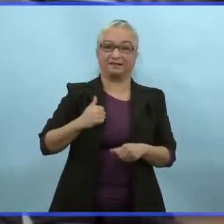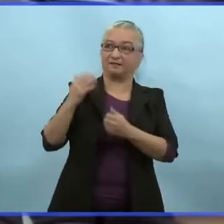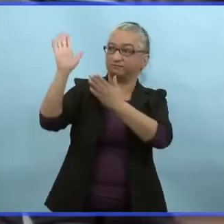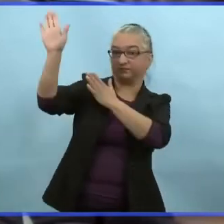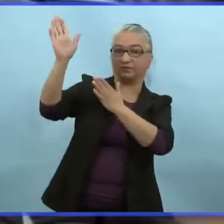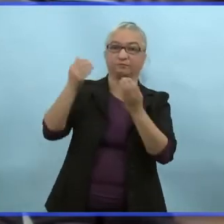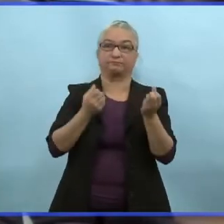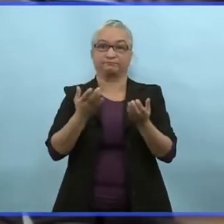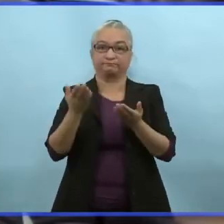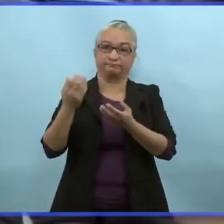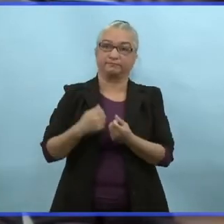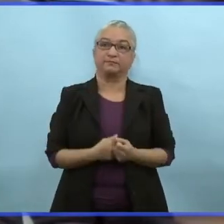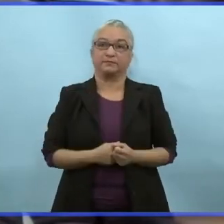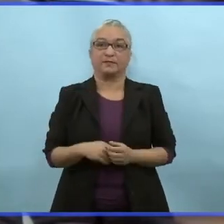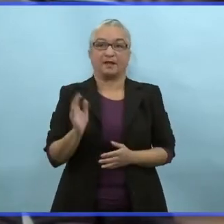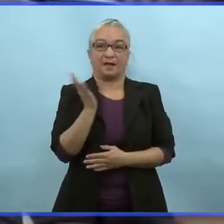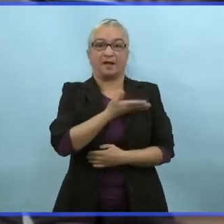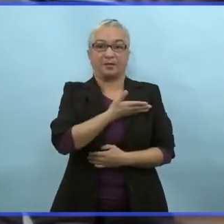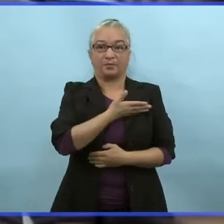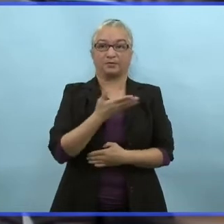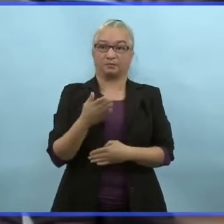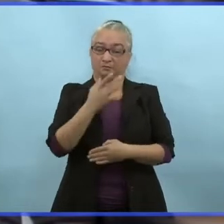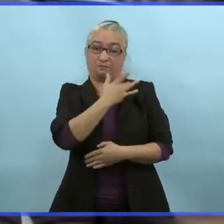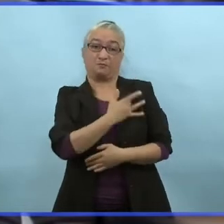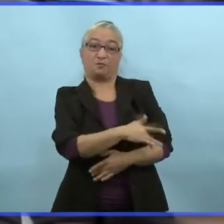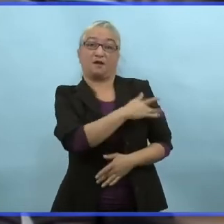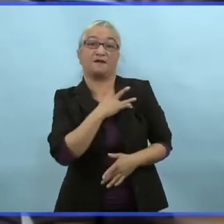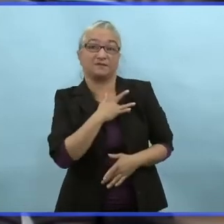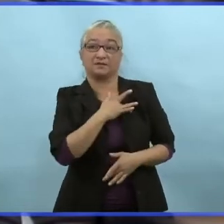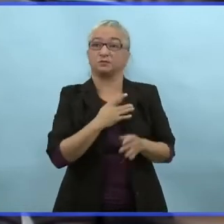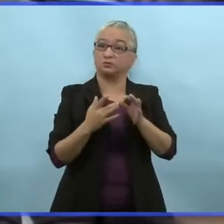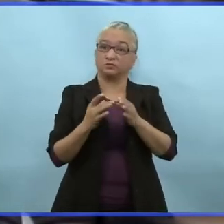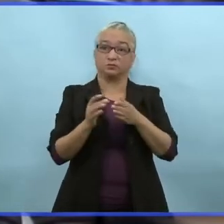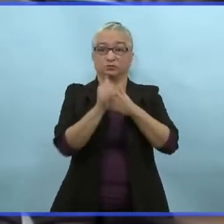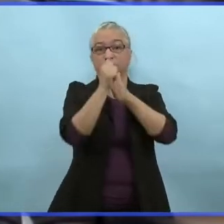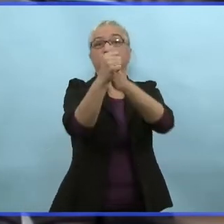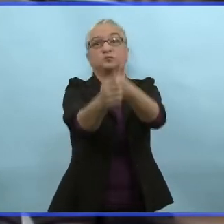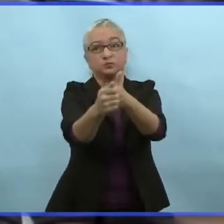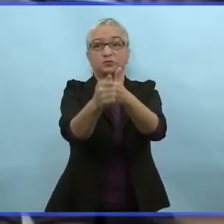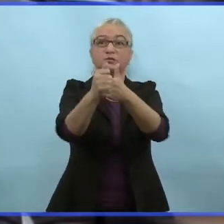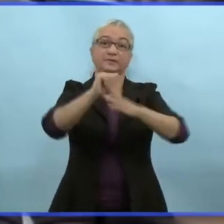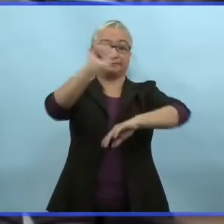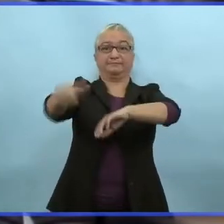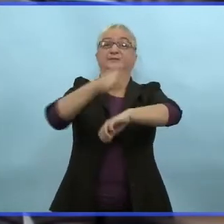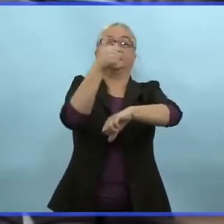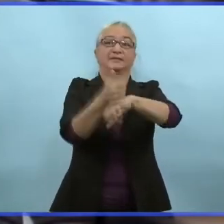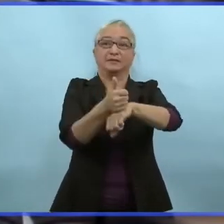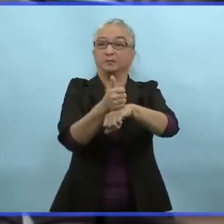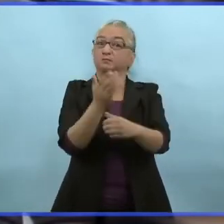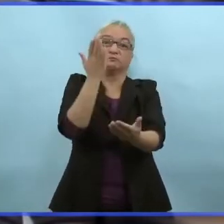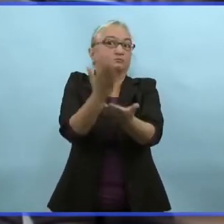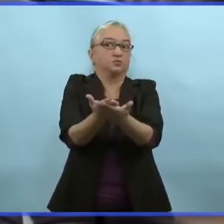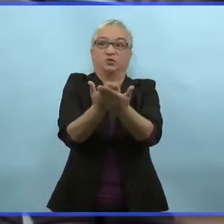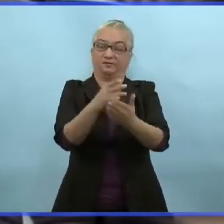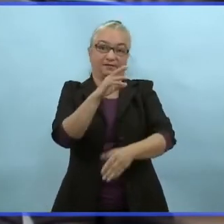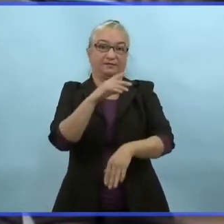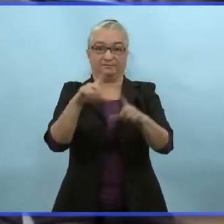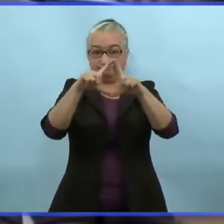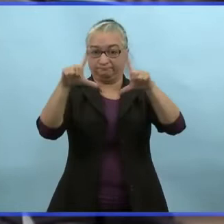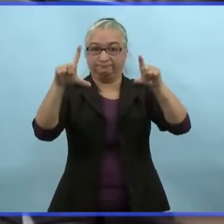Comme vous le savez, notre province était un chef de file pour fournir une preuve d'immunisation